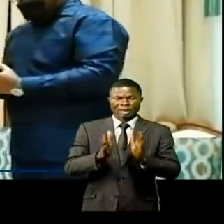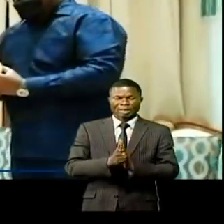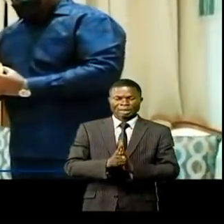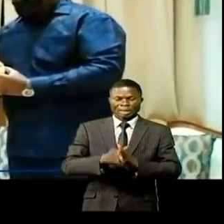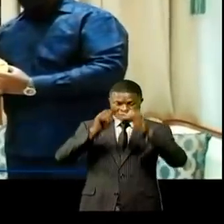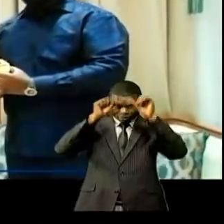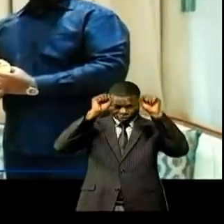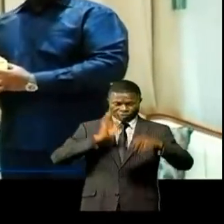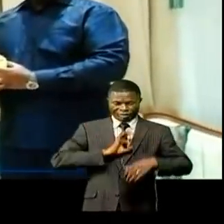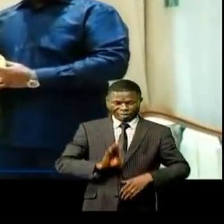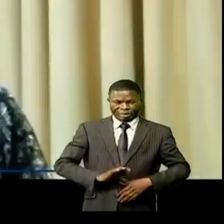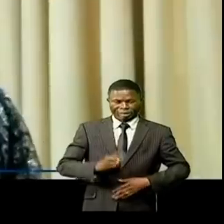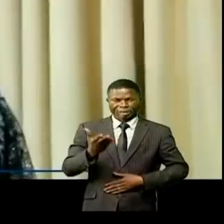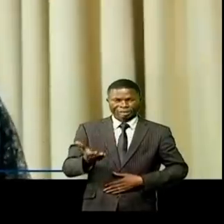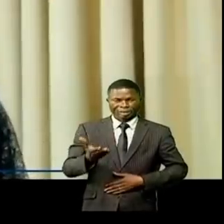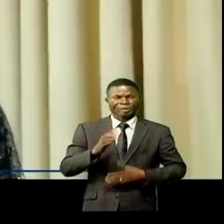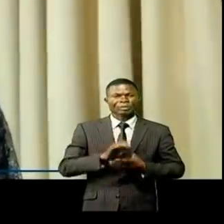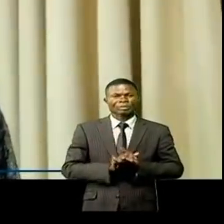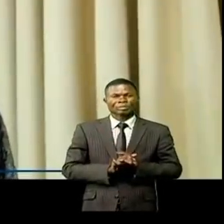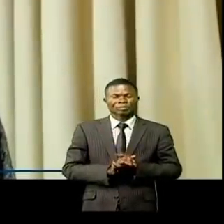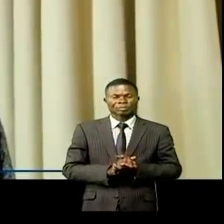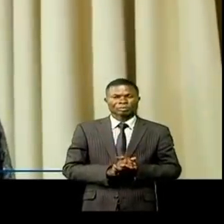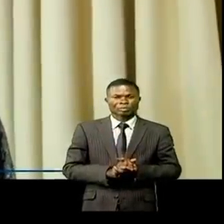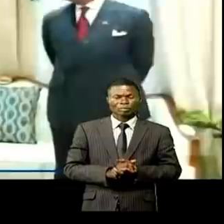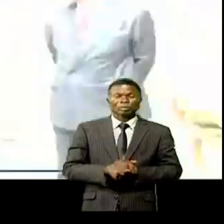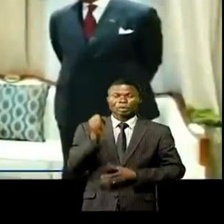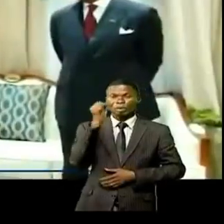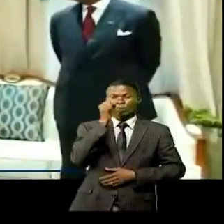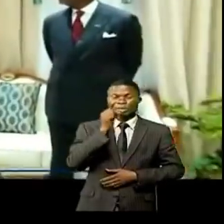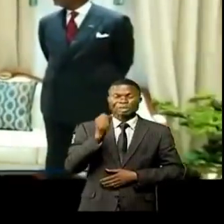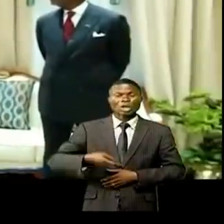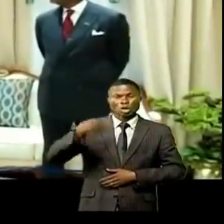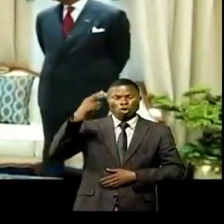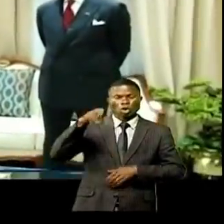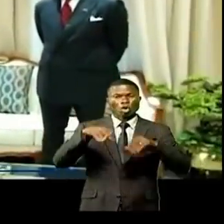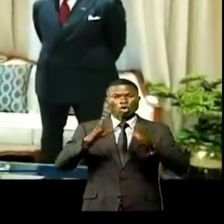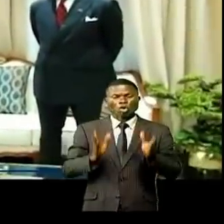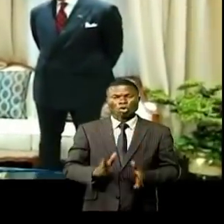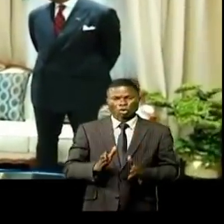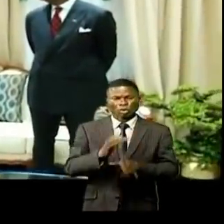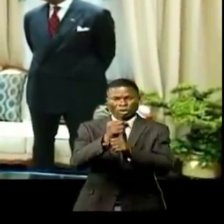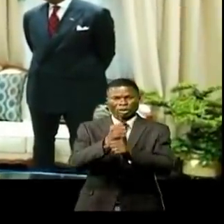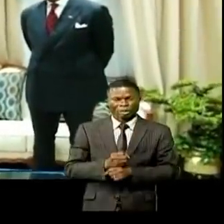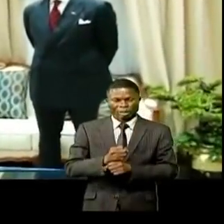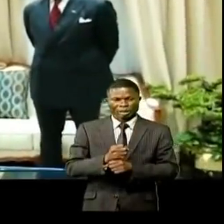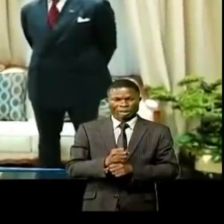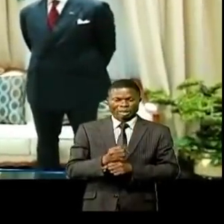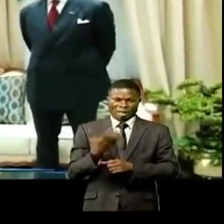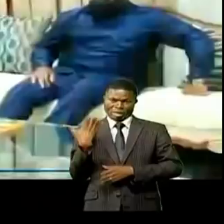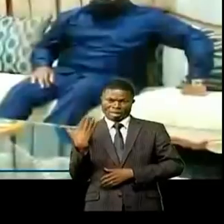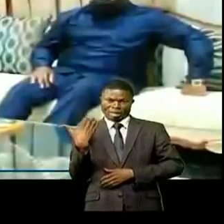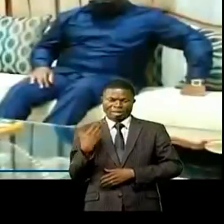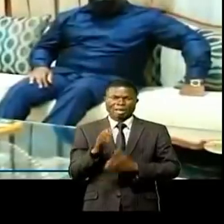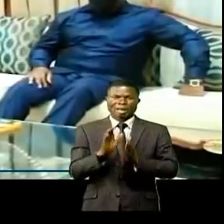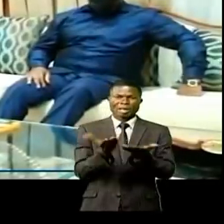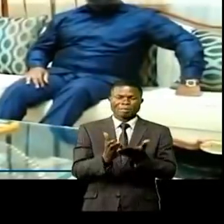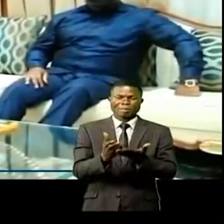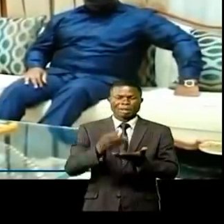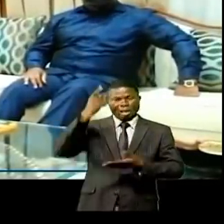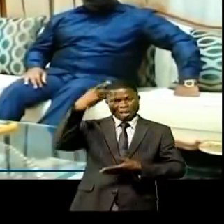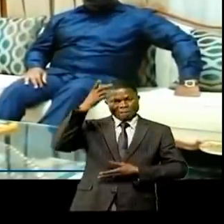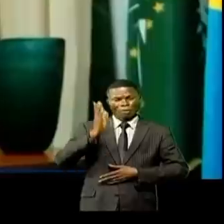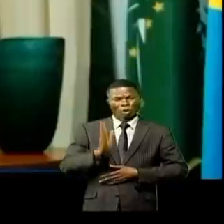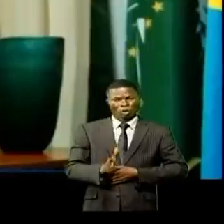Félix Antoine Tshisekevi Tchulombo. Ce géant de la rumba congolaise et détenteur depuis quelques jours d'un passeport diplomatique